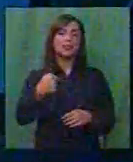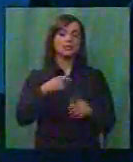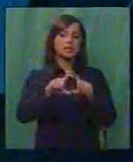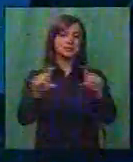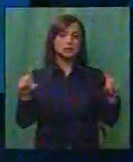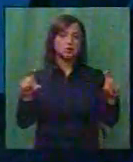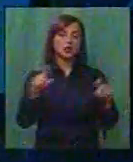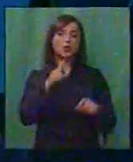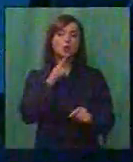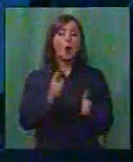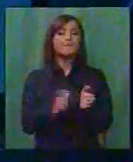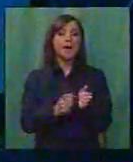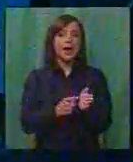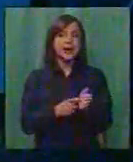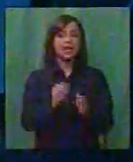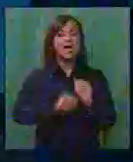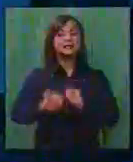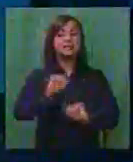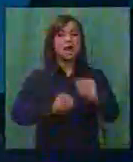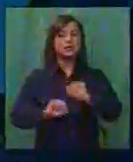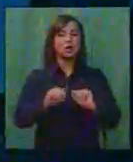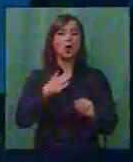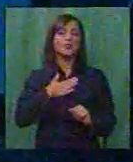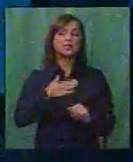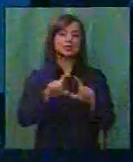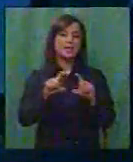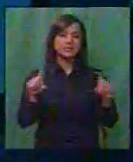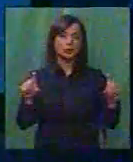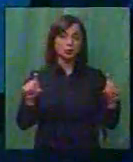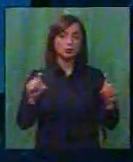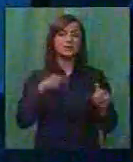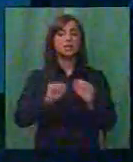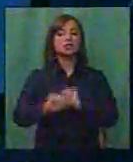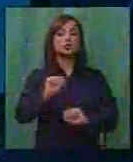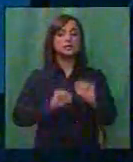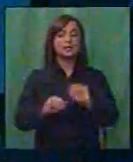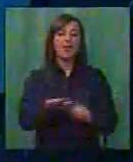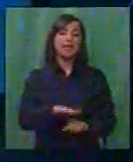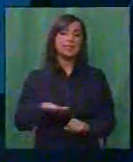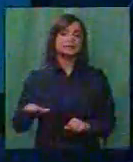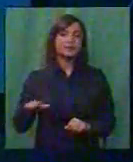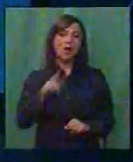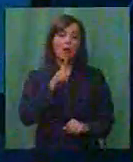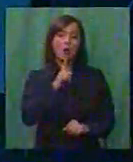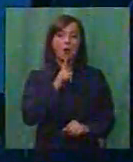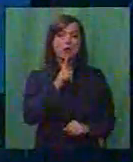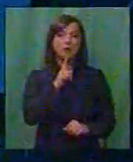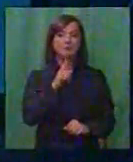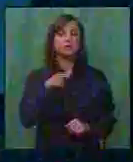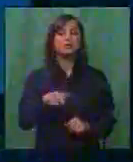институција со кој бараат заштита од нашата институција да ги штитиме децата кој се